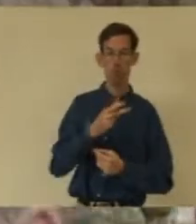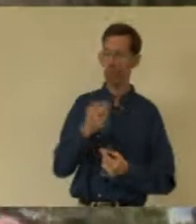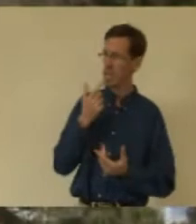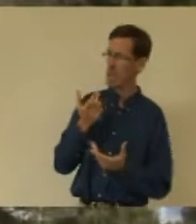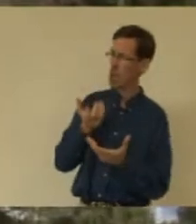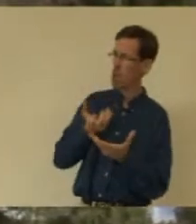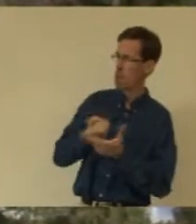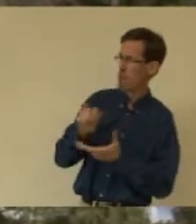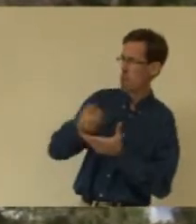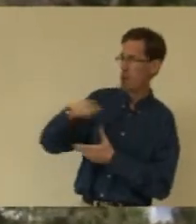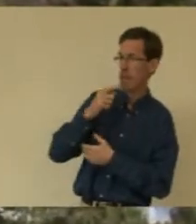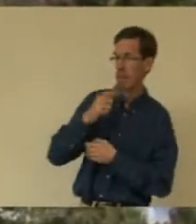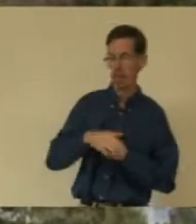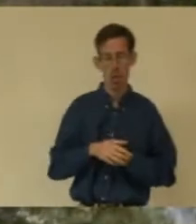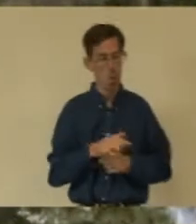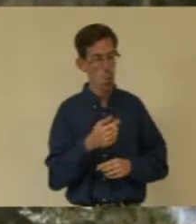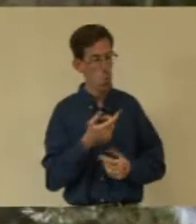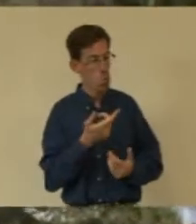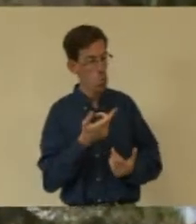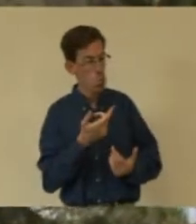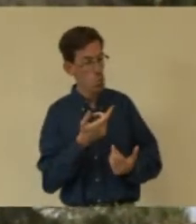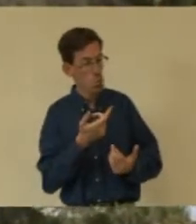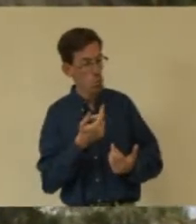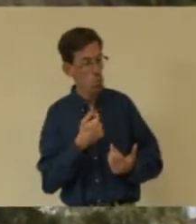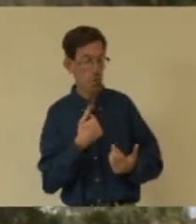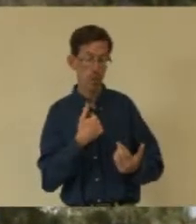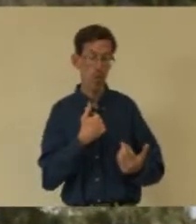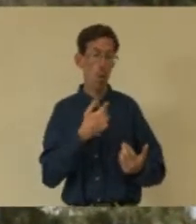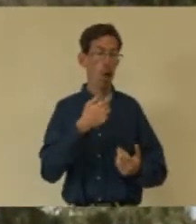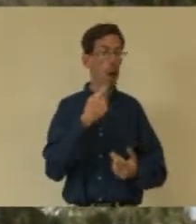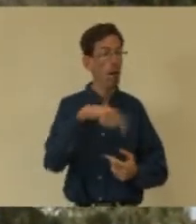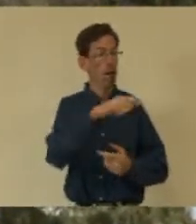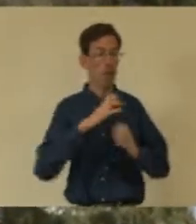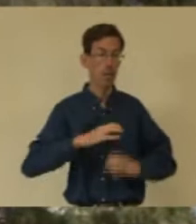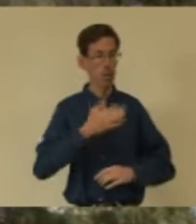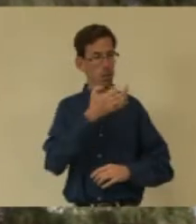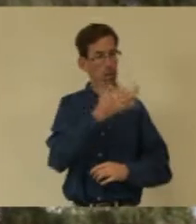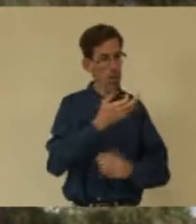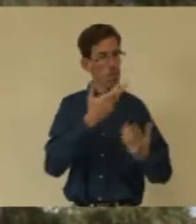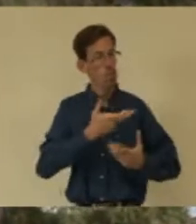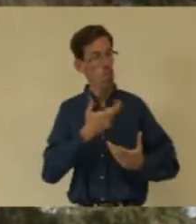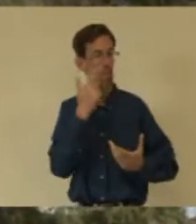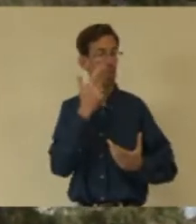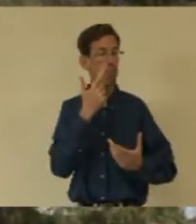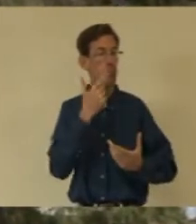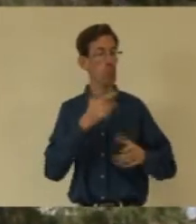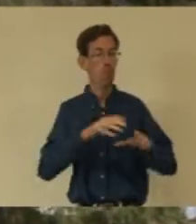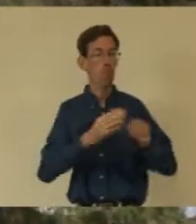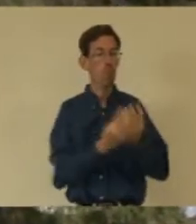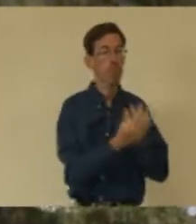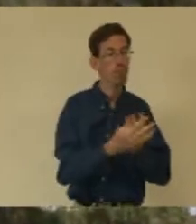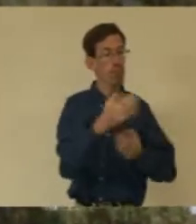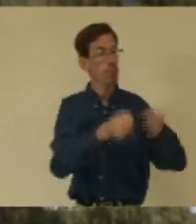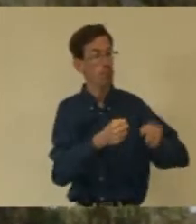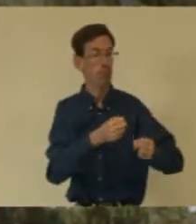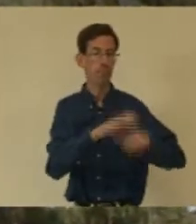'école. Et tu un message à faire passer aux autres élèves ? Nous voulons dire aux élèves du collège d'arrêter de